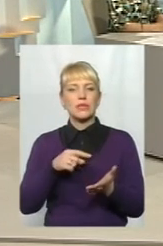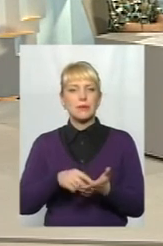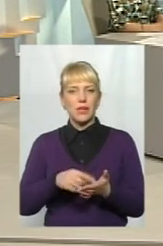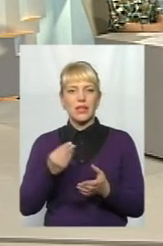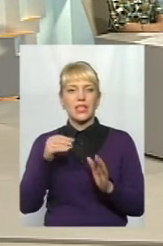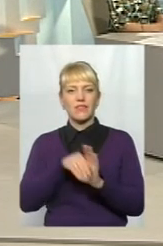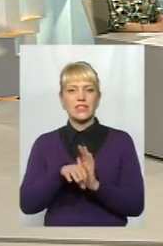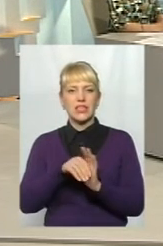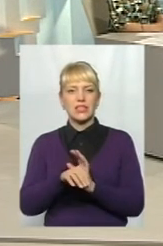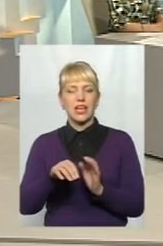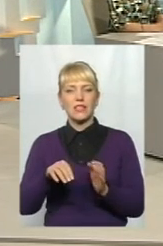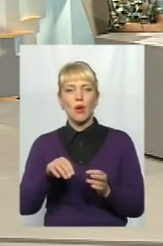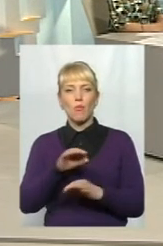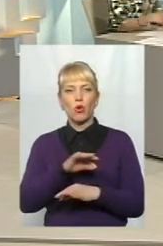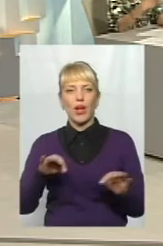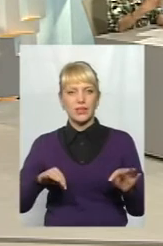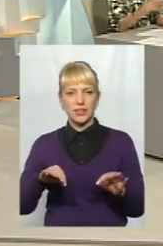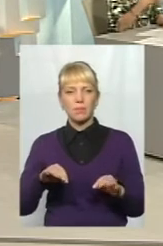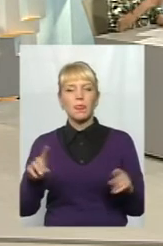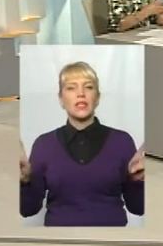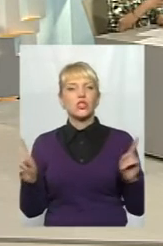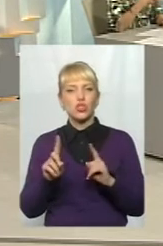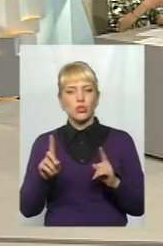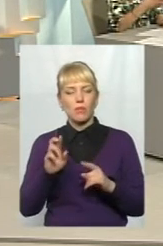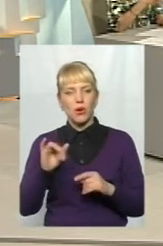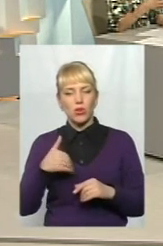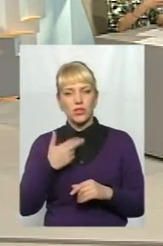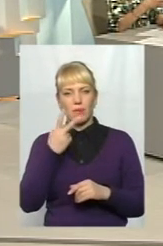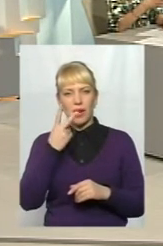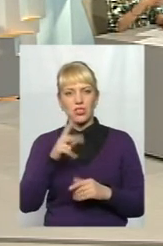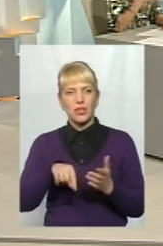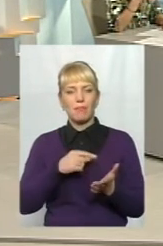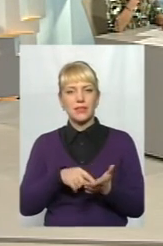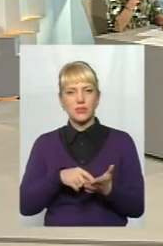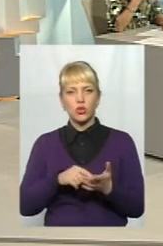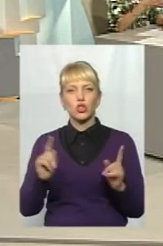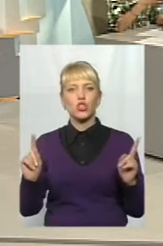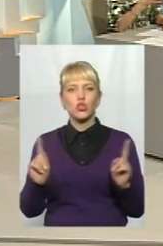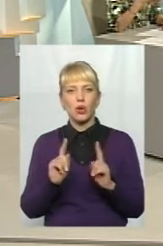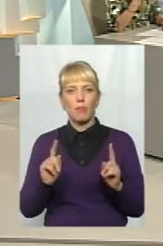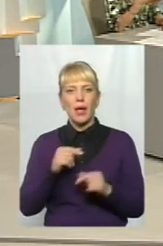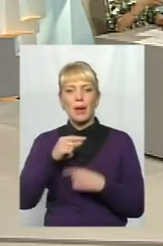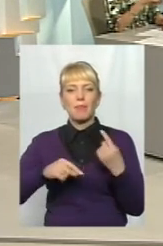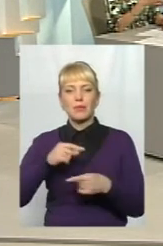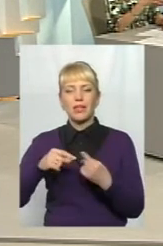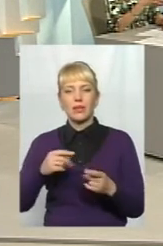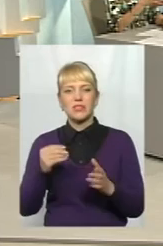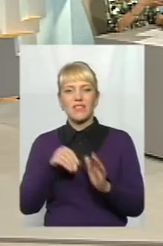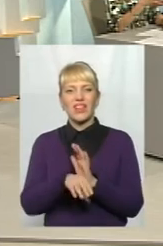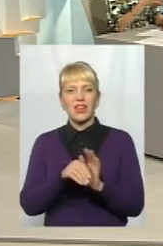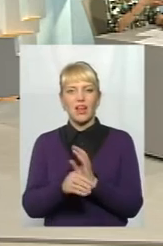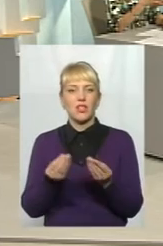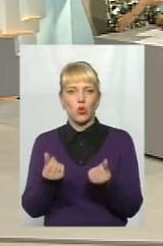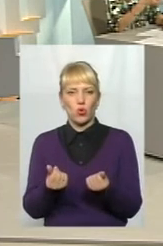проекти. Що, в що хотіло б бачити місто, щоб підприємці вкладали кошти?